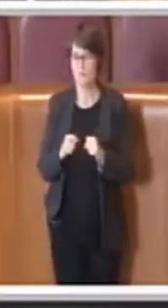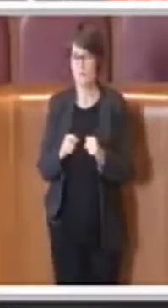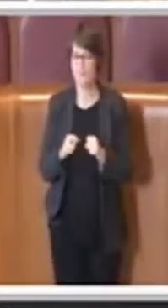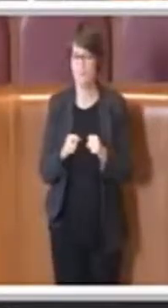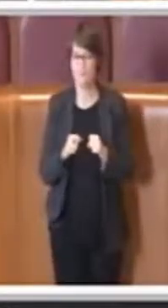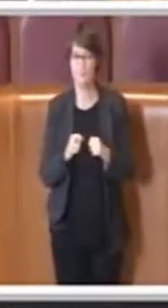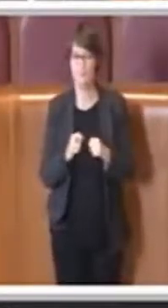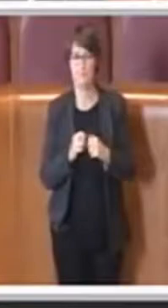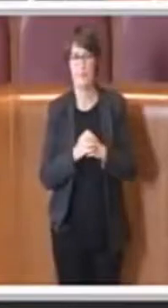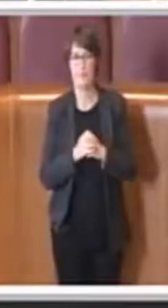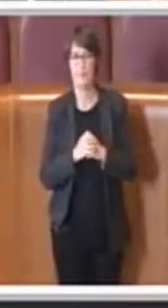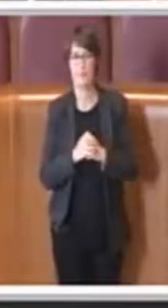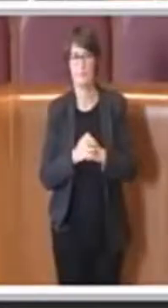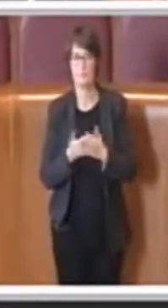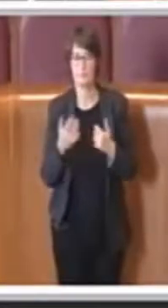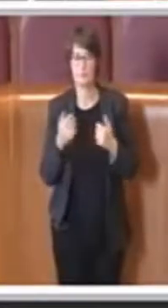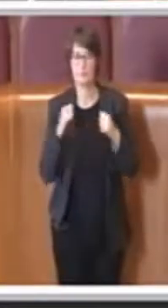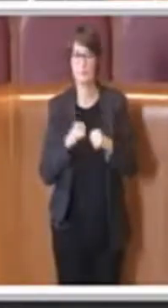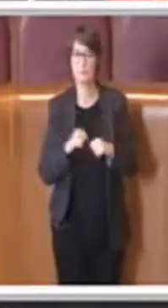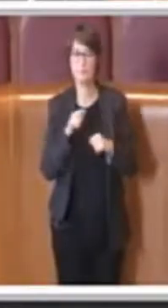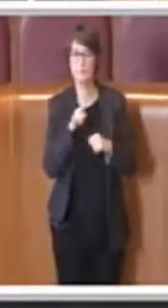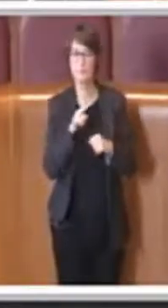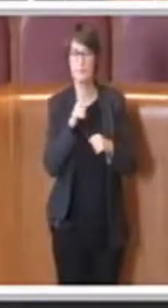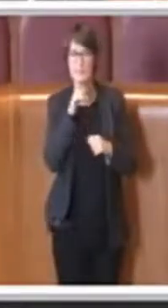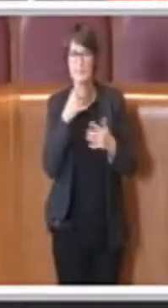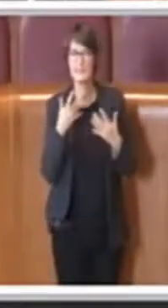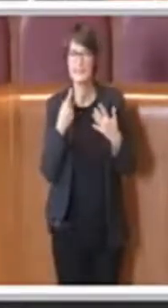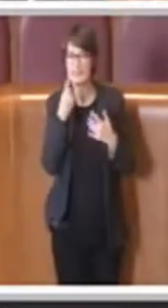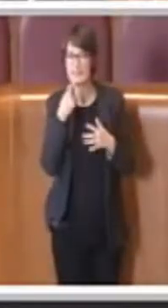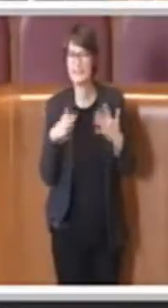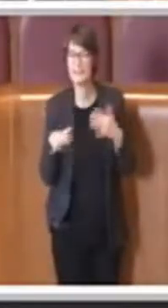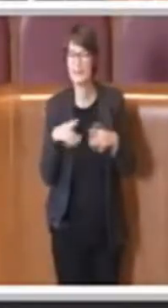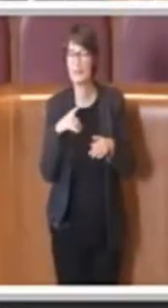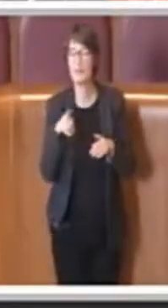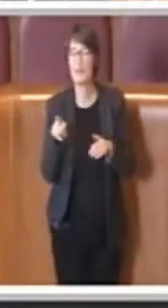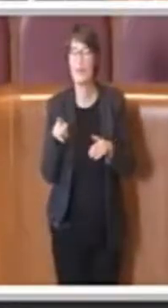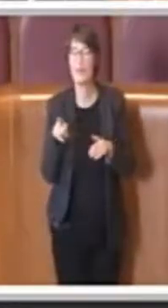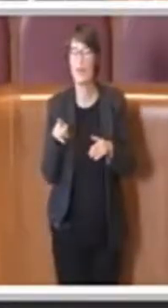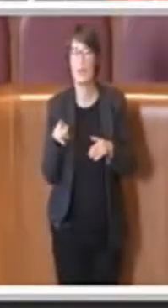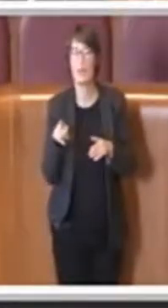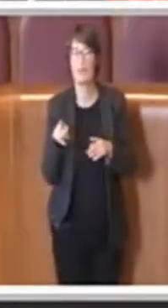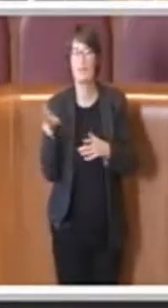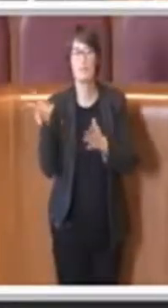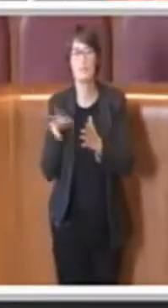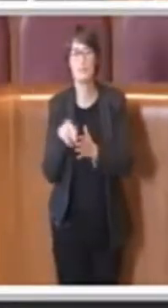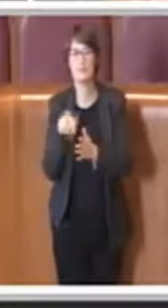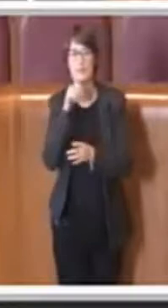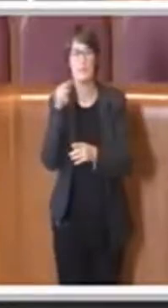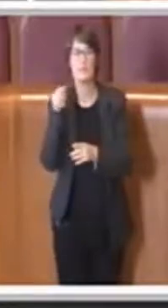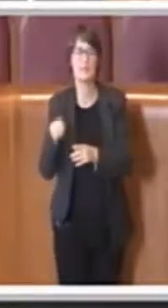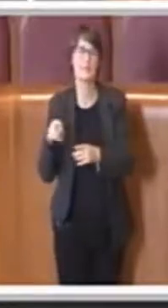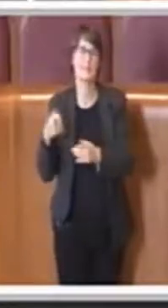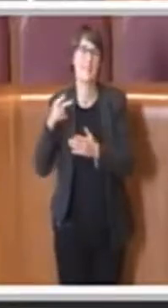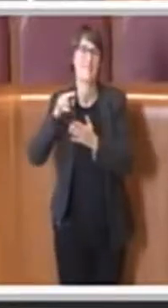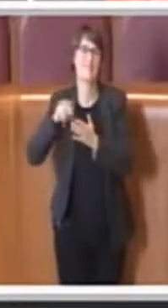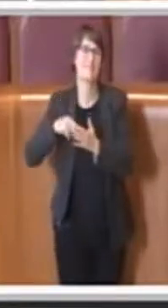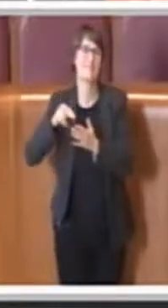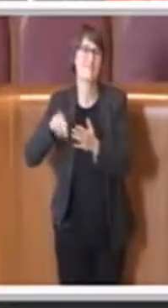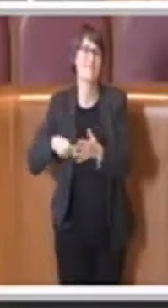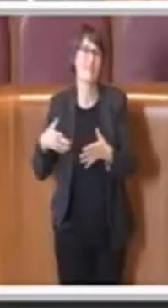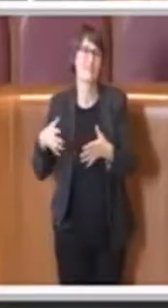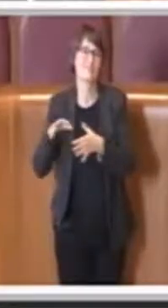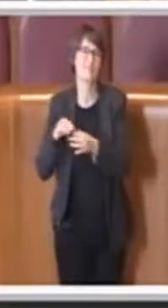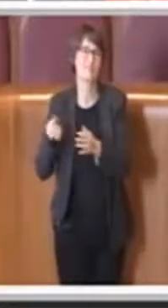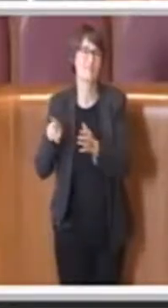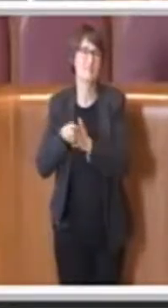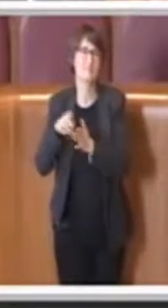per l'applicativo necessario per le firme, insomma per le proposte libera di iniziativa popolare